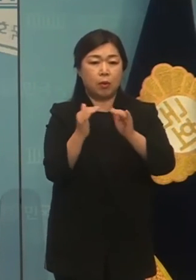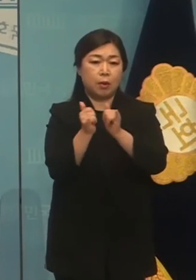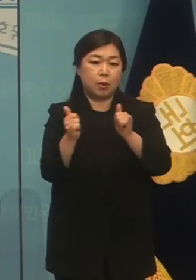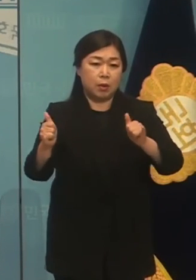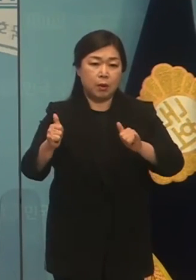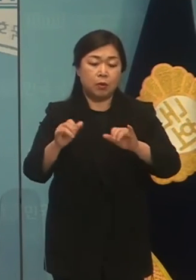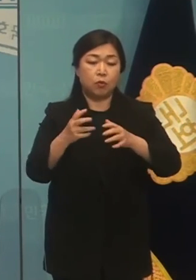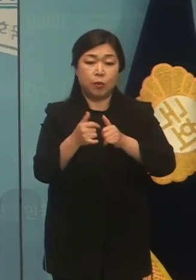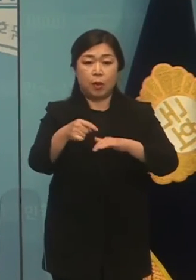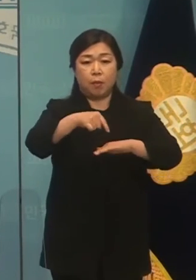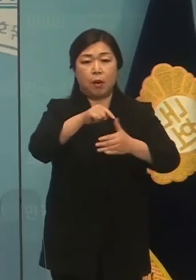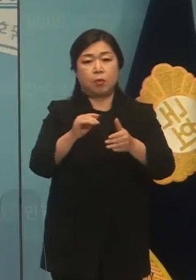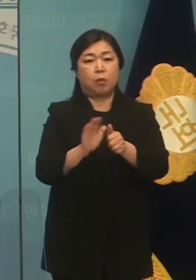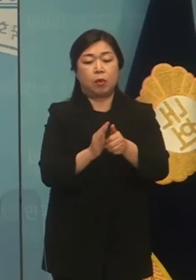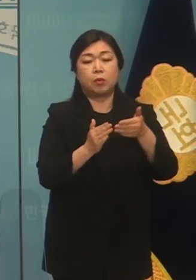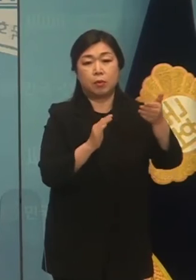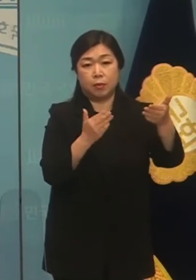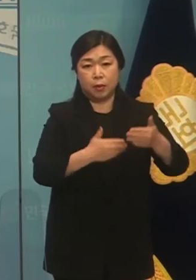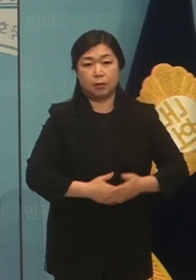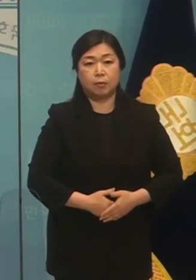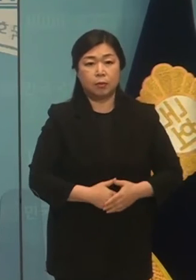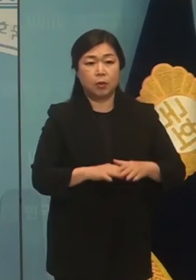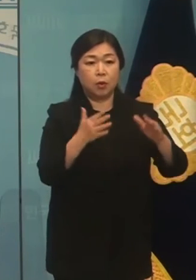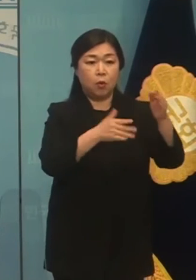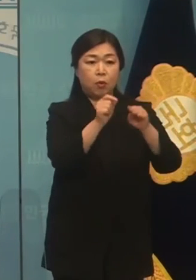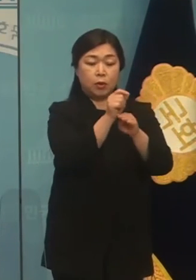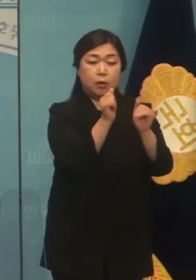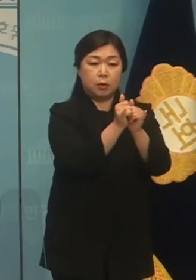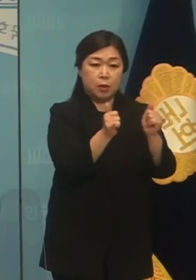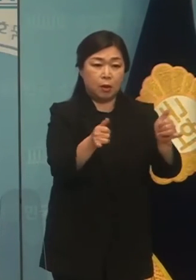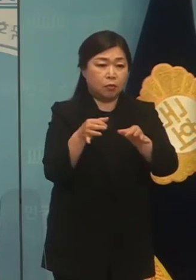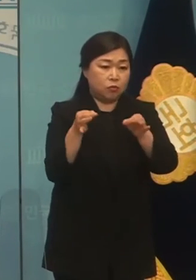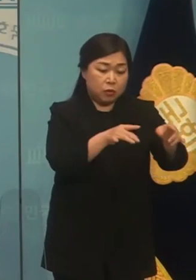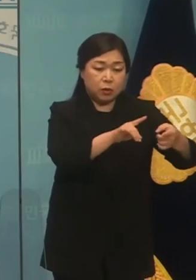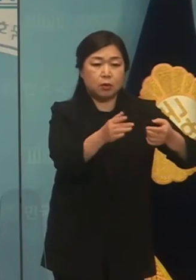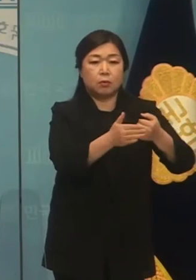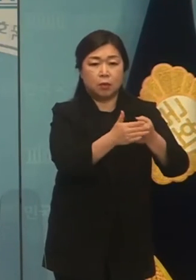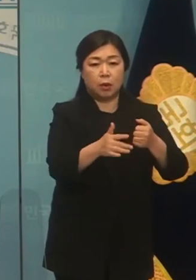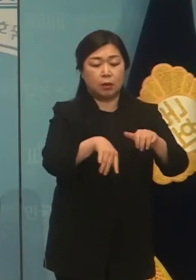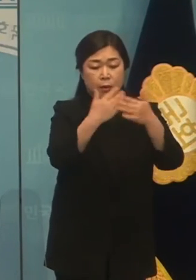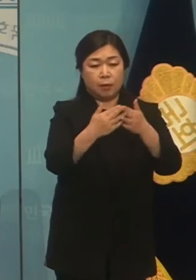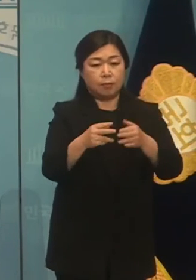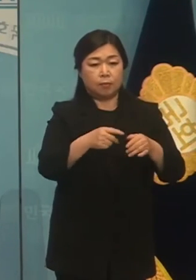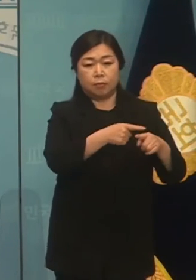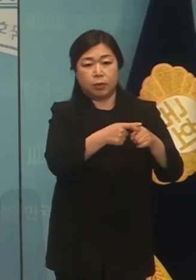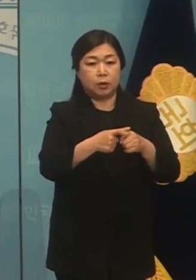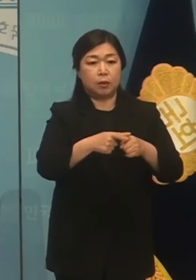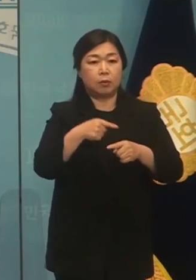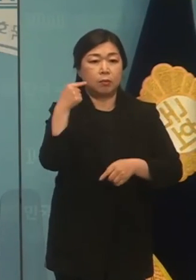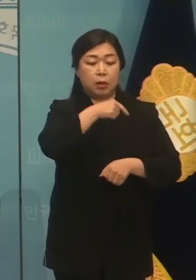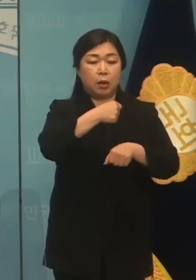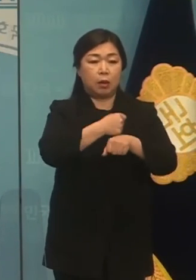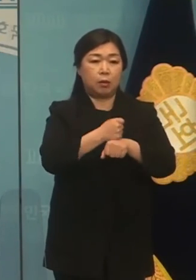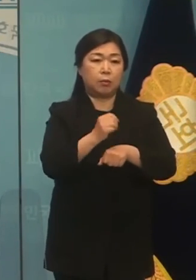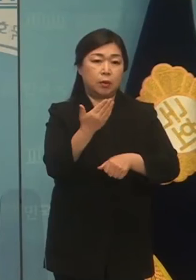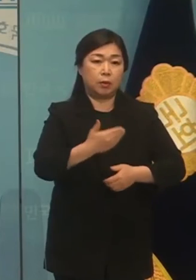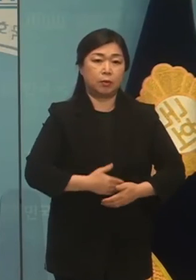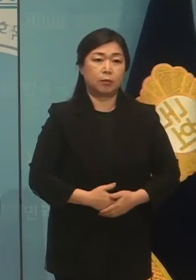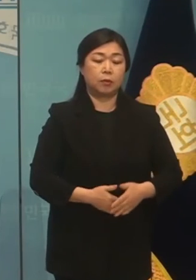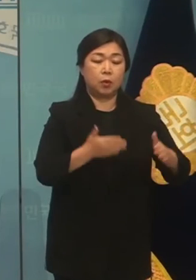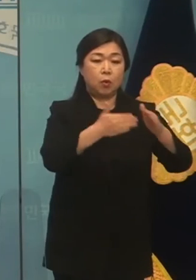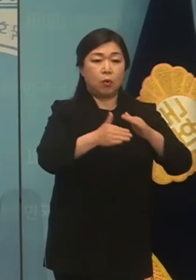공직자의 특기에 대해 일말이 할 근거를 국회가 만들어야 합니다. 이에 중별법 개정안,